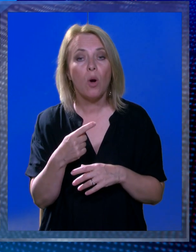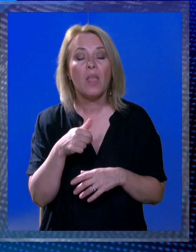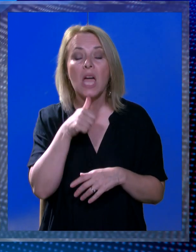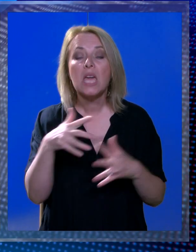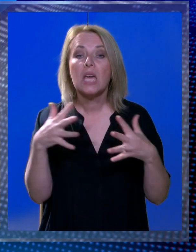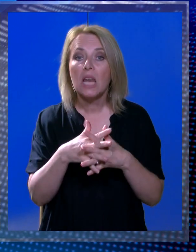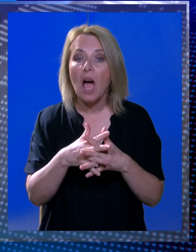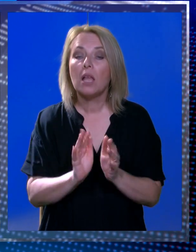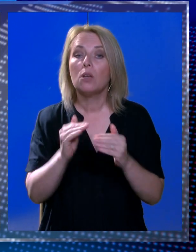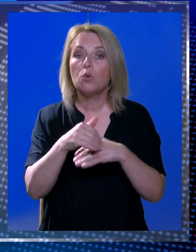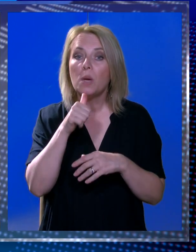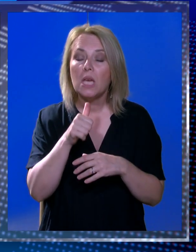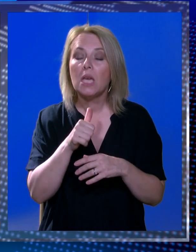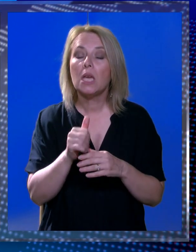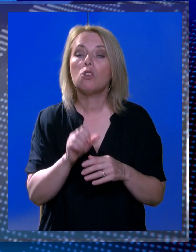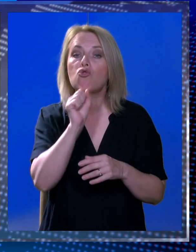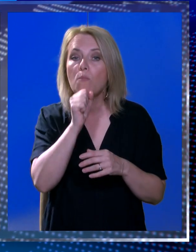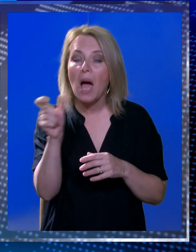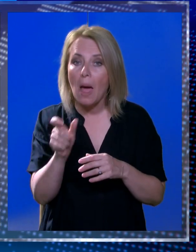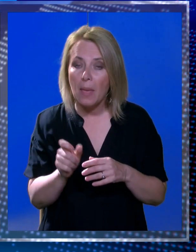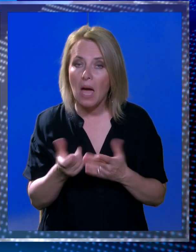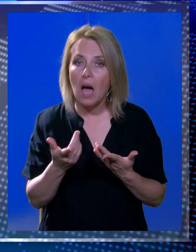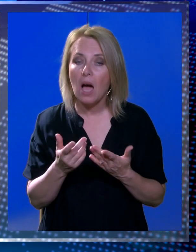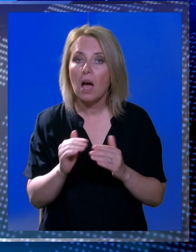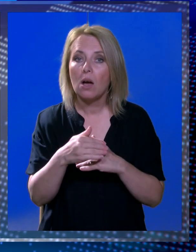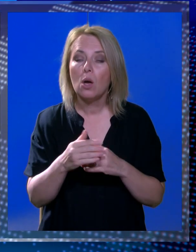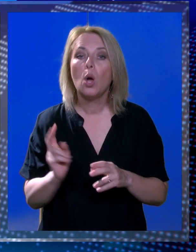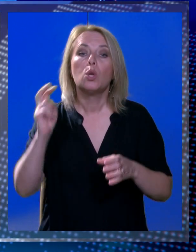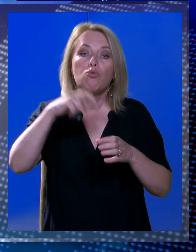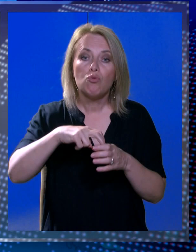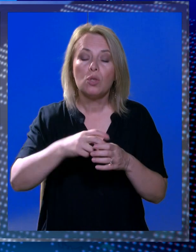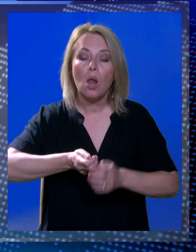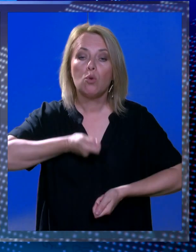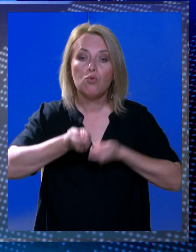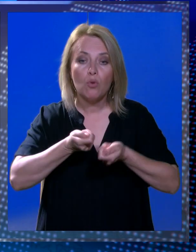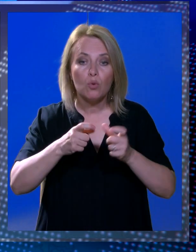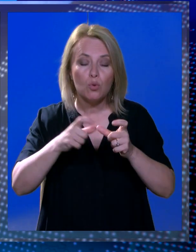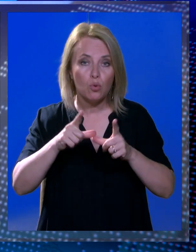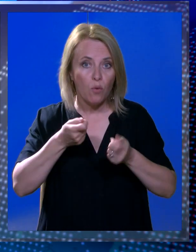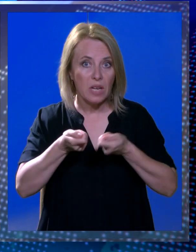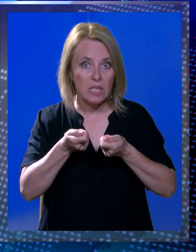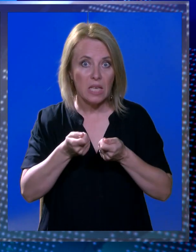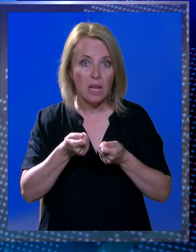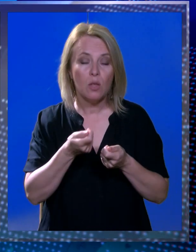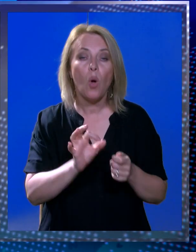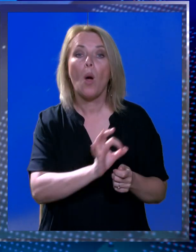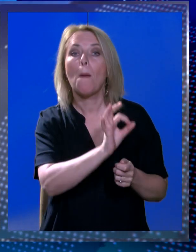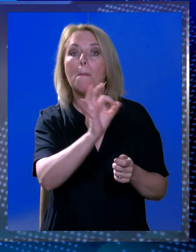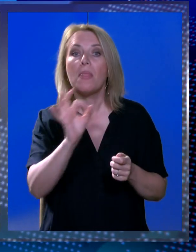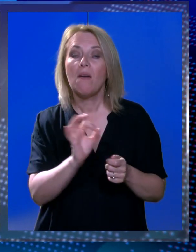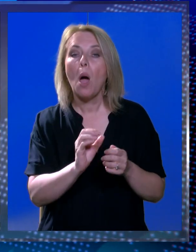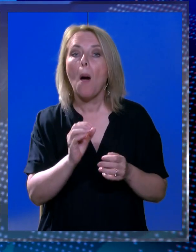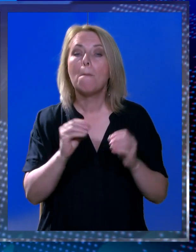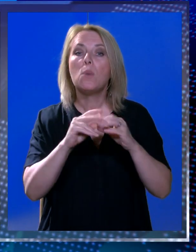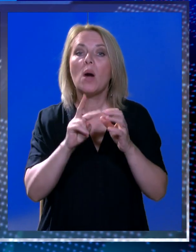i grad Dubrovnik i Dubrovačko-neretonska Županija sudjeluju u sufinanciranju našeg dnevnog boravka.